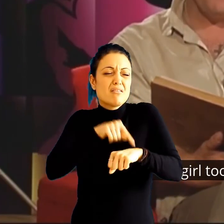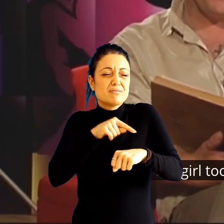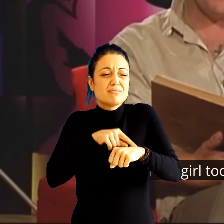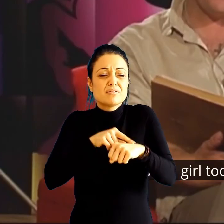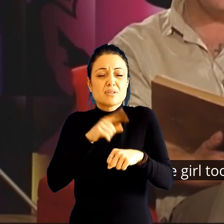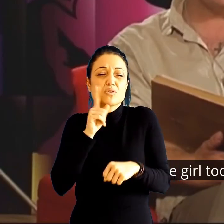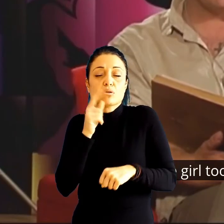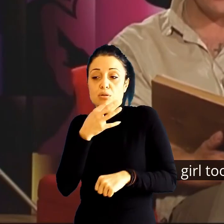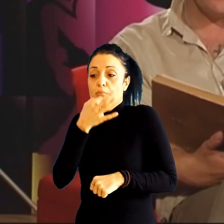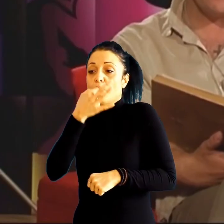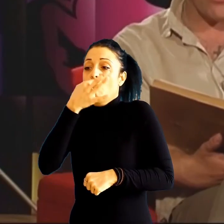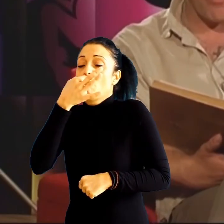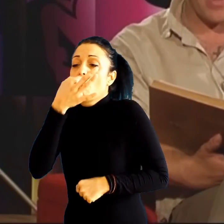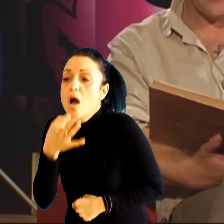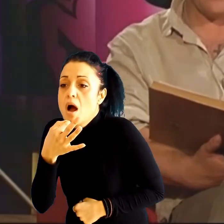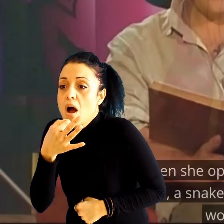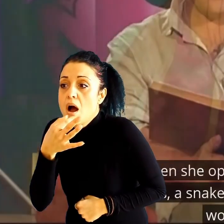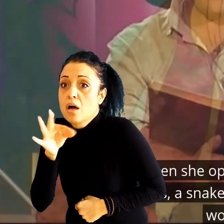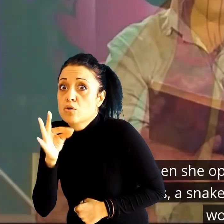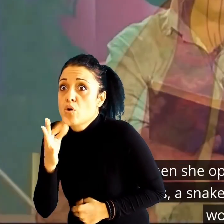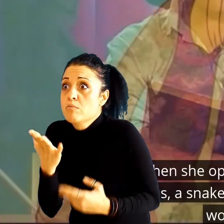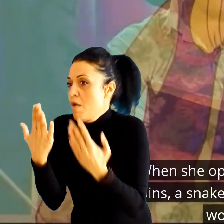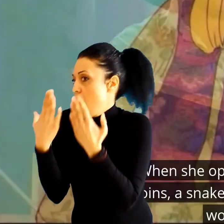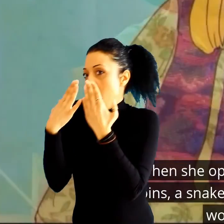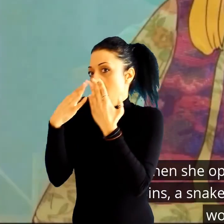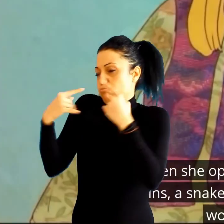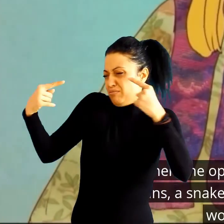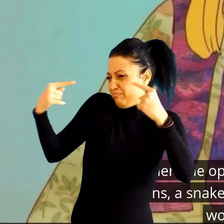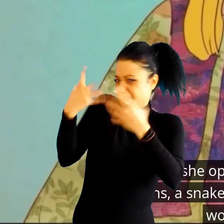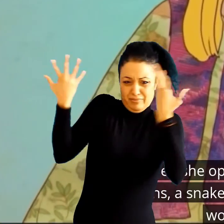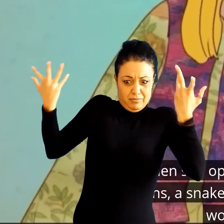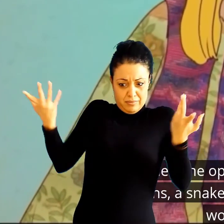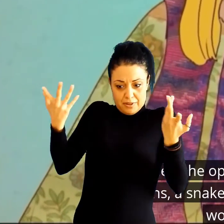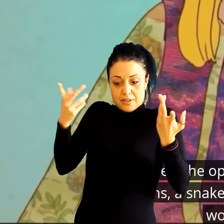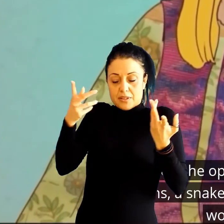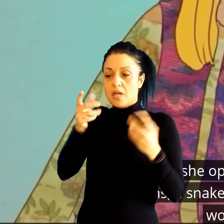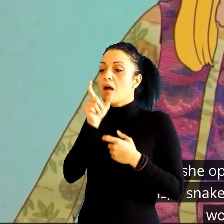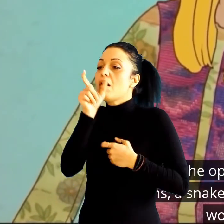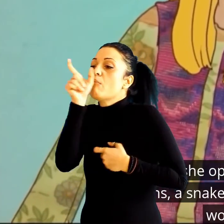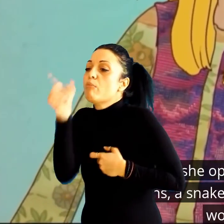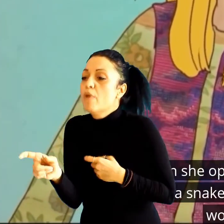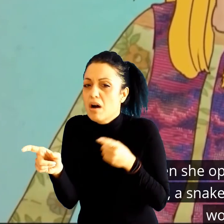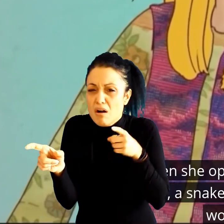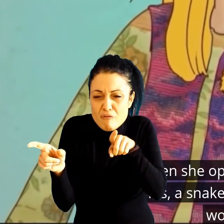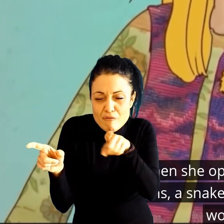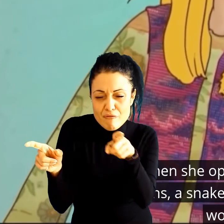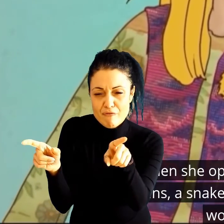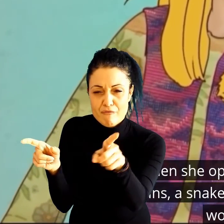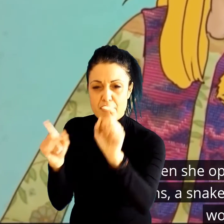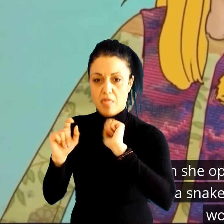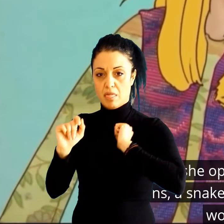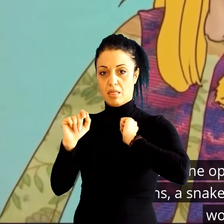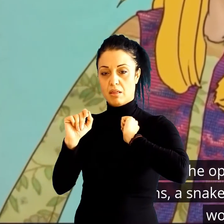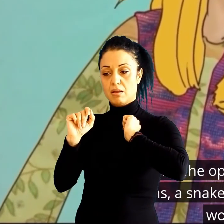стомни и тргнала дома. Кога отворила уста, наместо златници,